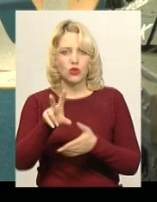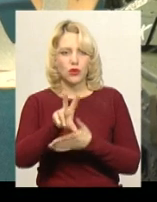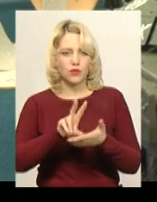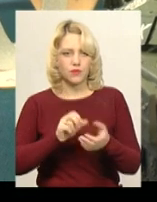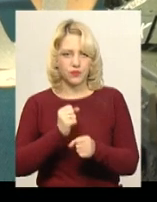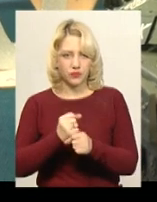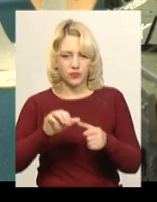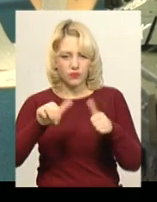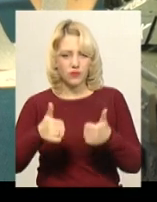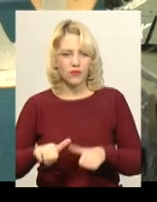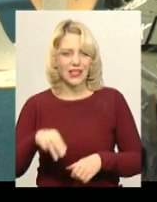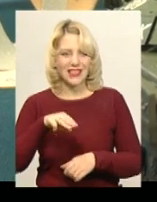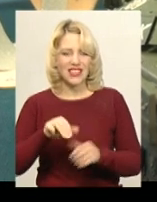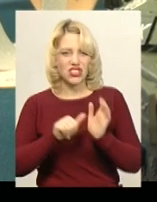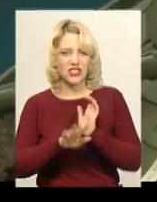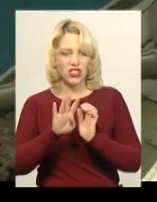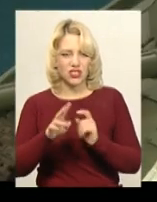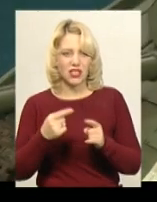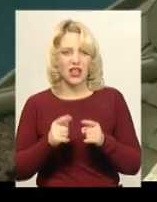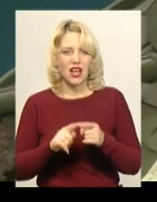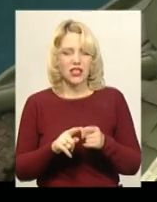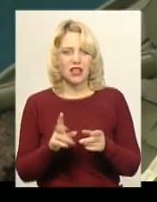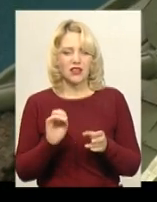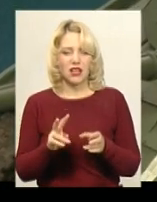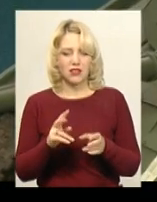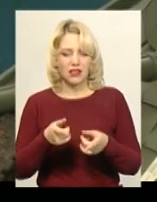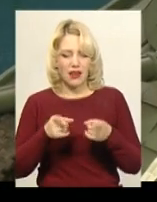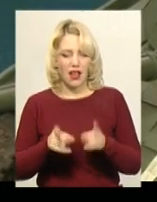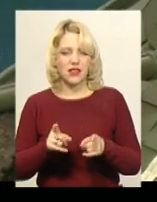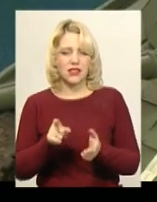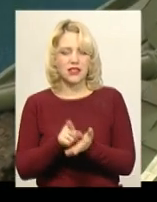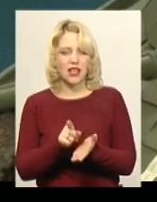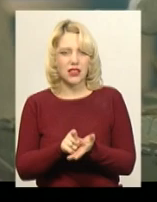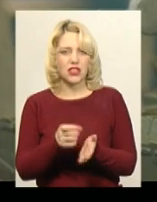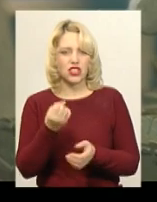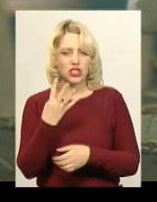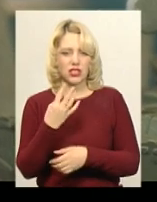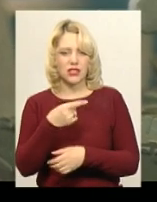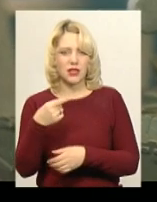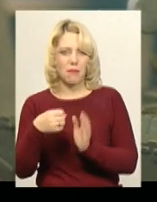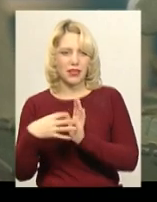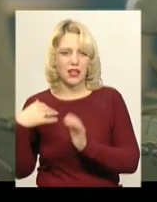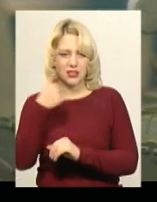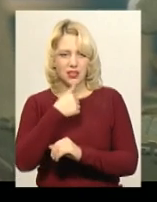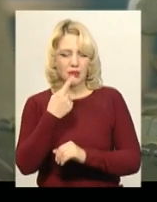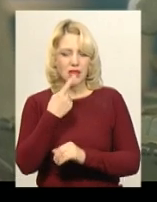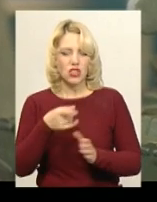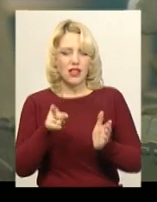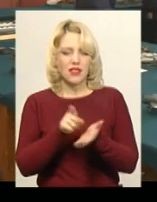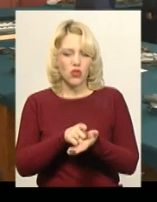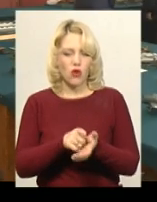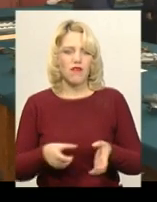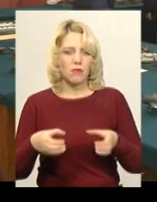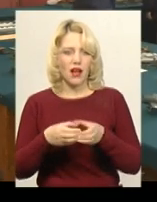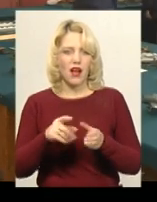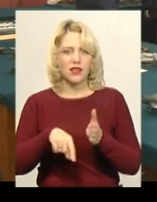Т-64 – це вже несобирательний образ, це реальний танк. 14-15 рік, перша танкова бригада із Чернігова.